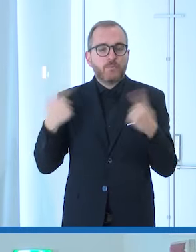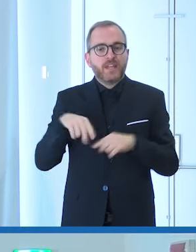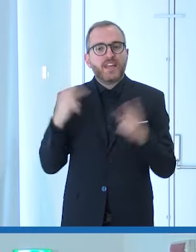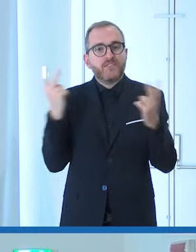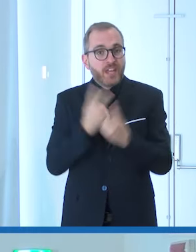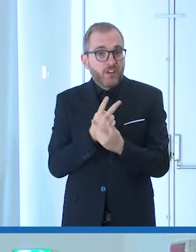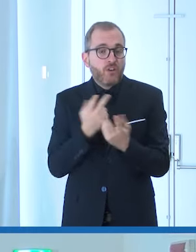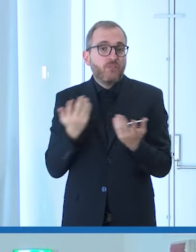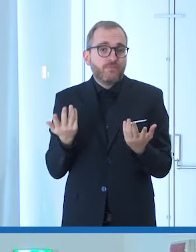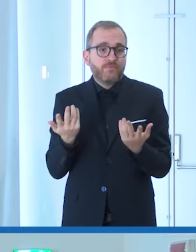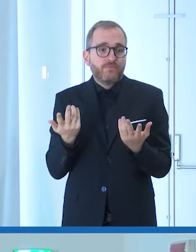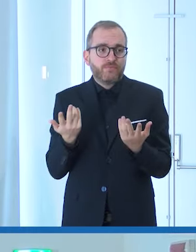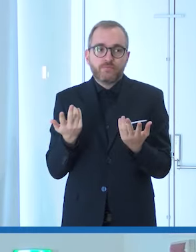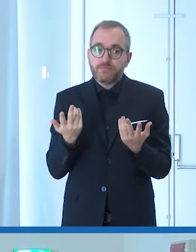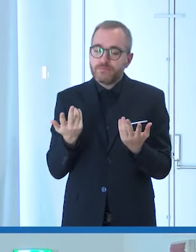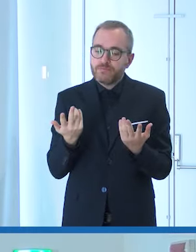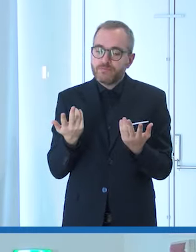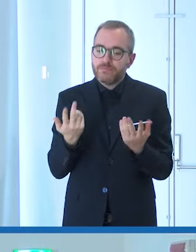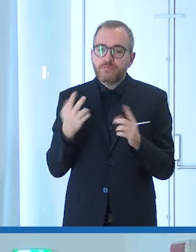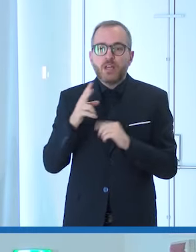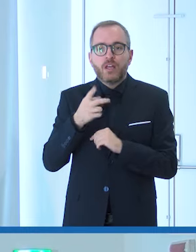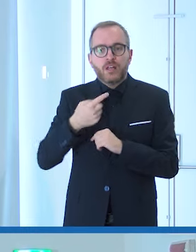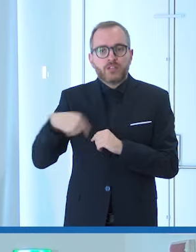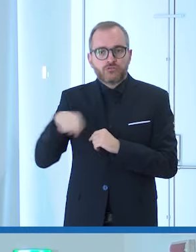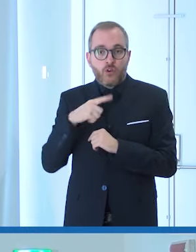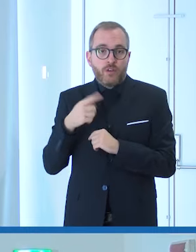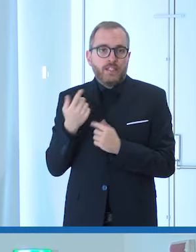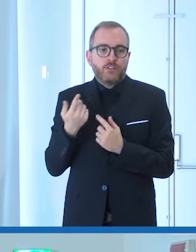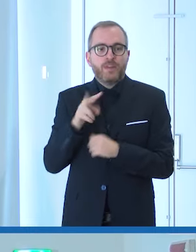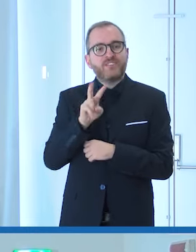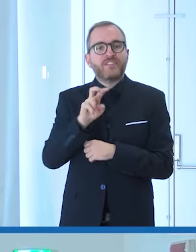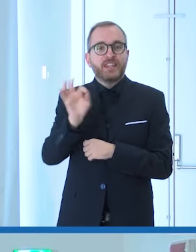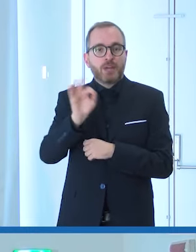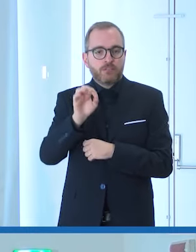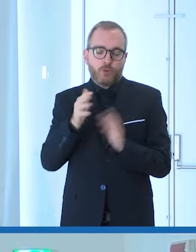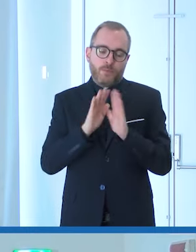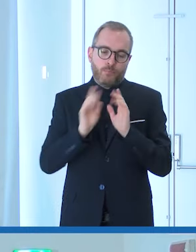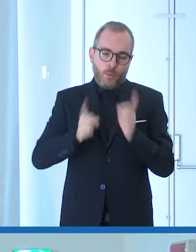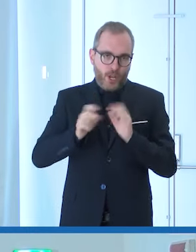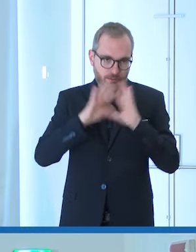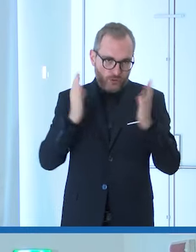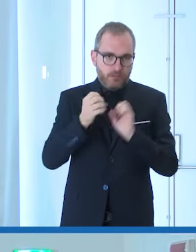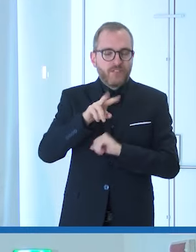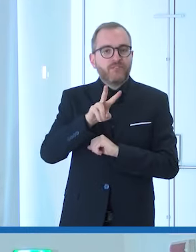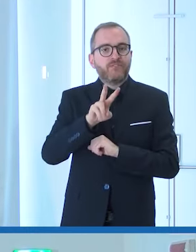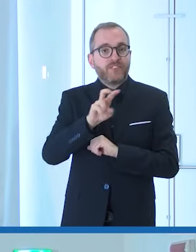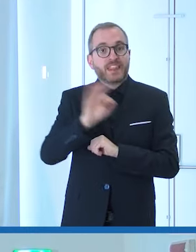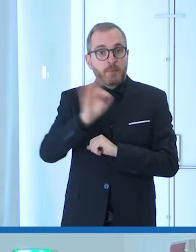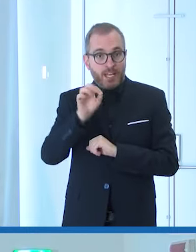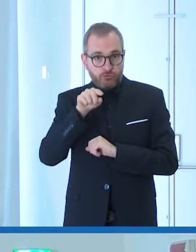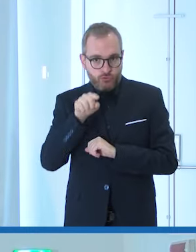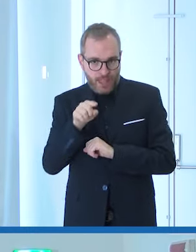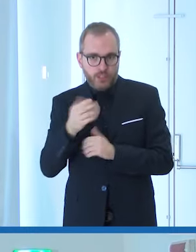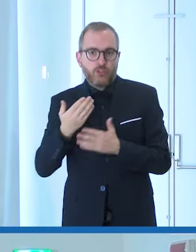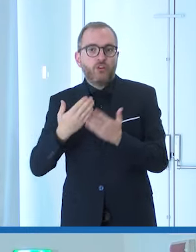vero 20 e siamo sottostimati il 20% della popolazione mondiale per